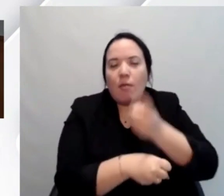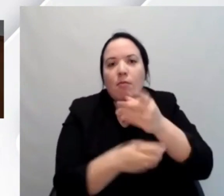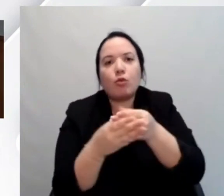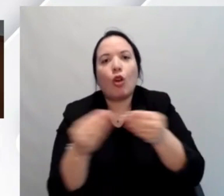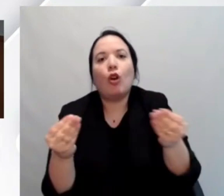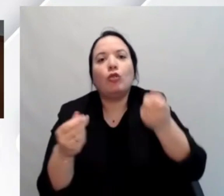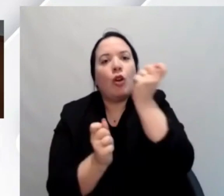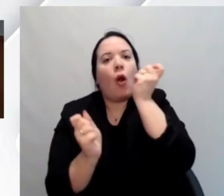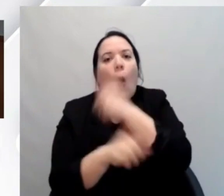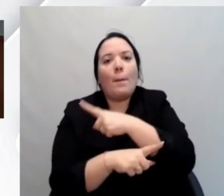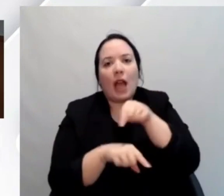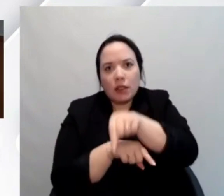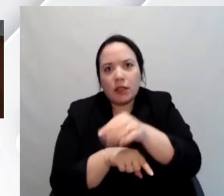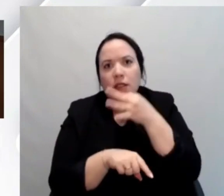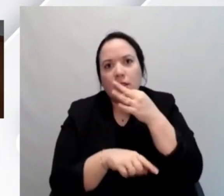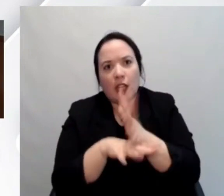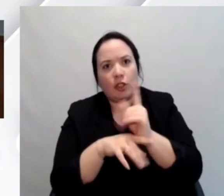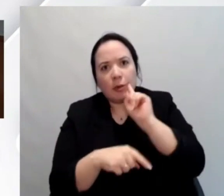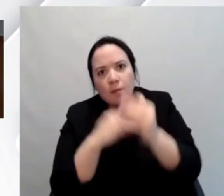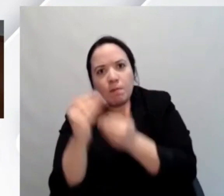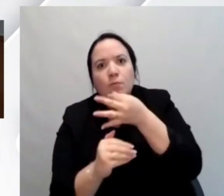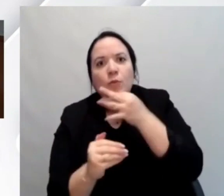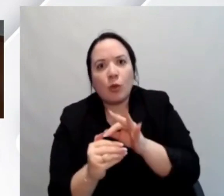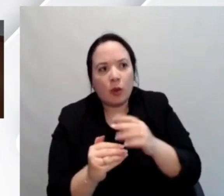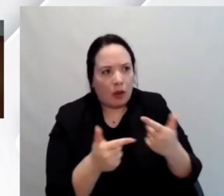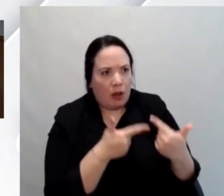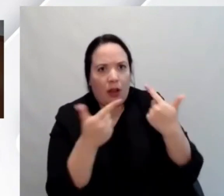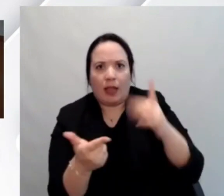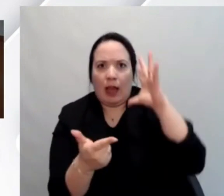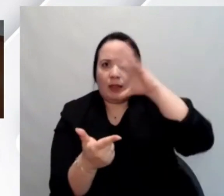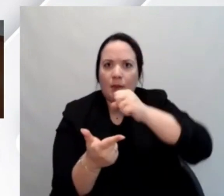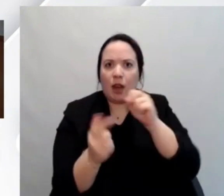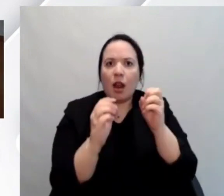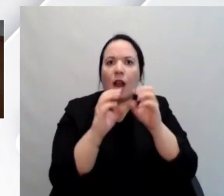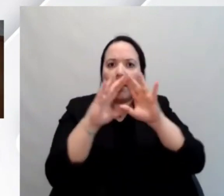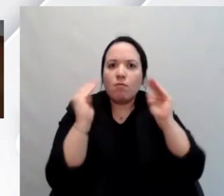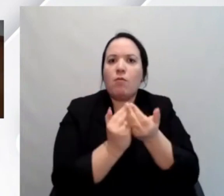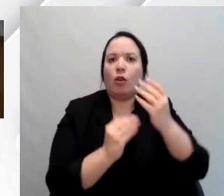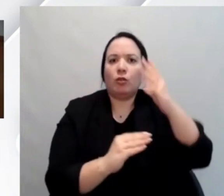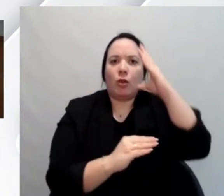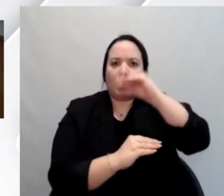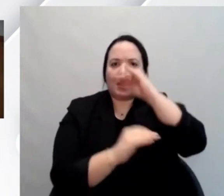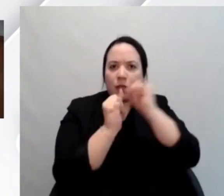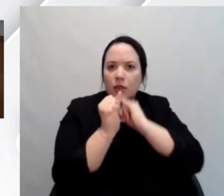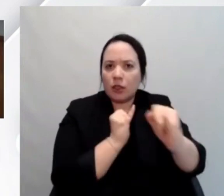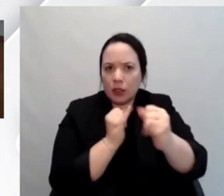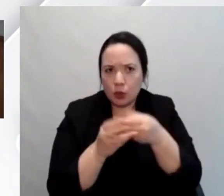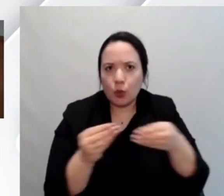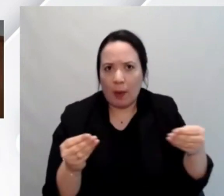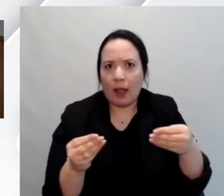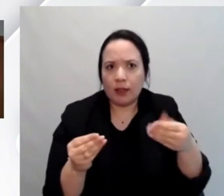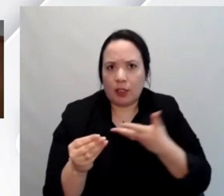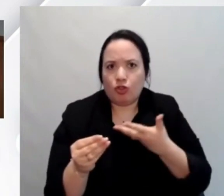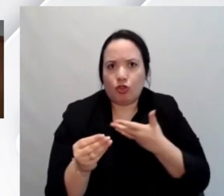'accessibilità. E hai fatto capire che comunque nel mondo e-learning l'accessibilità si può fare, gli strumenti esistono, poi nel secondo giro